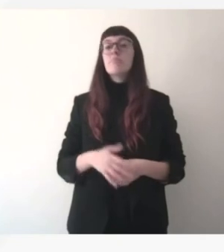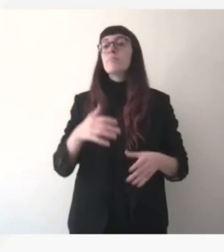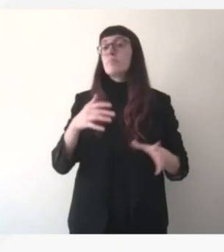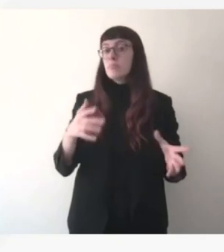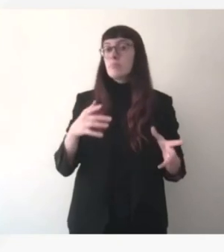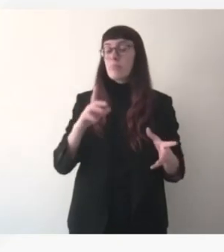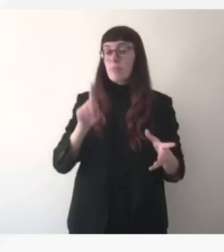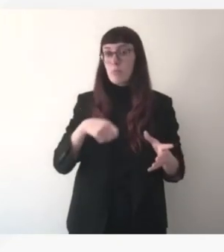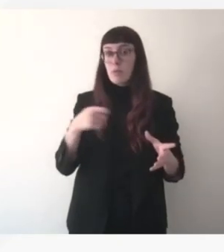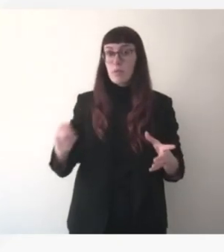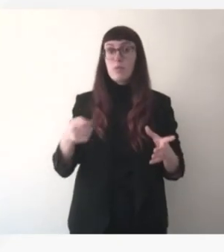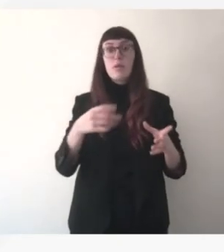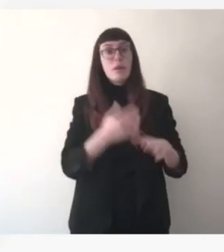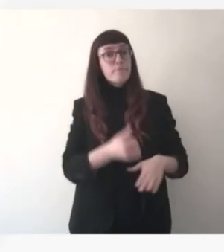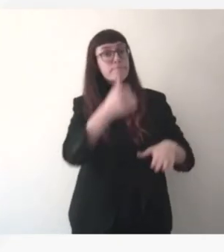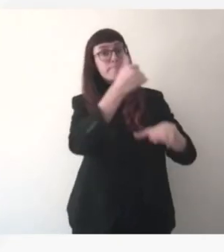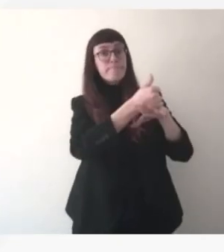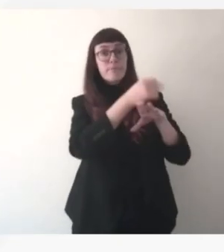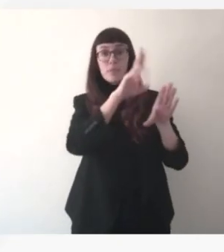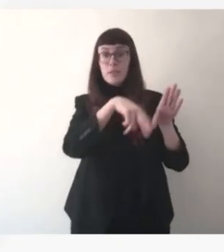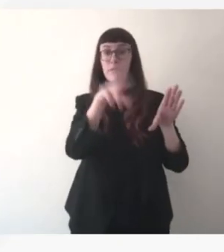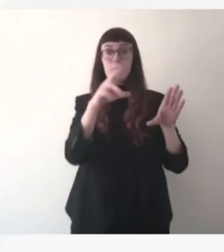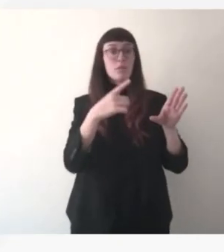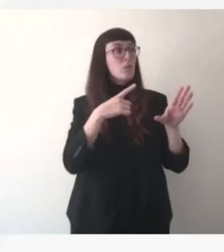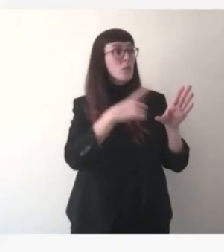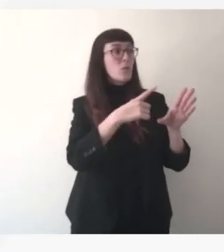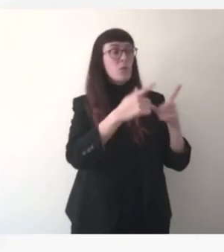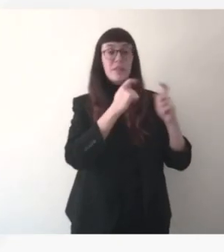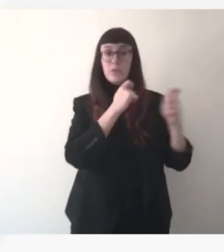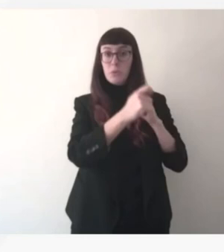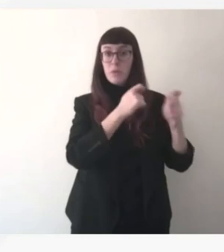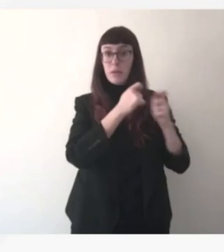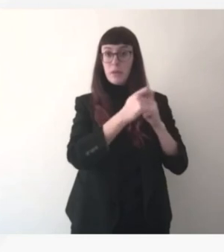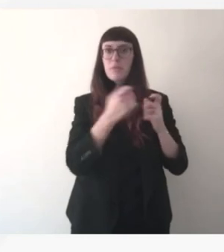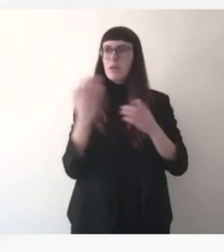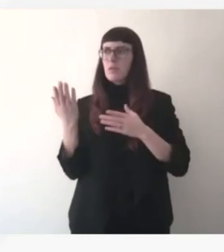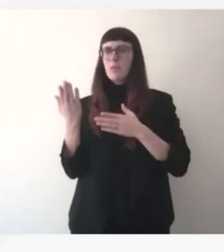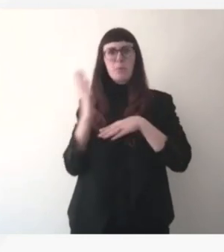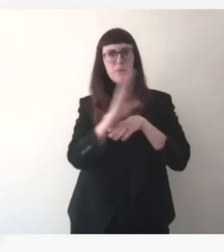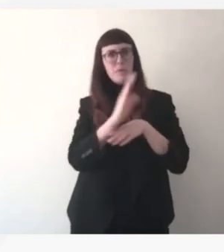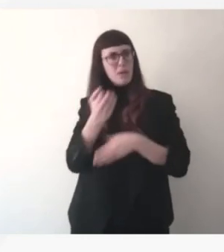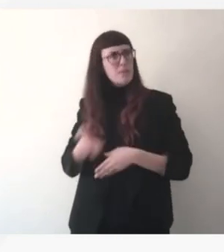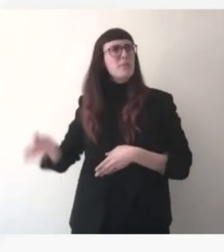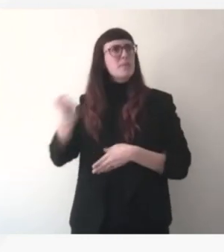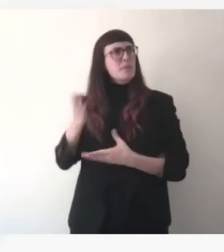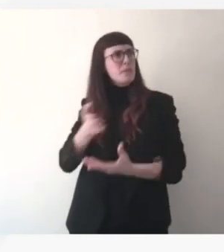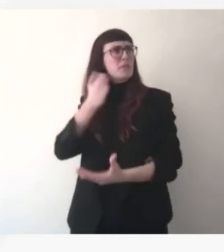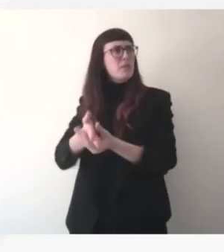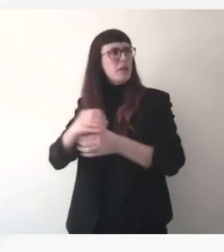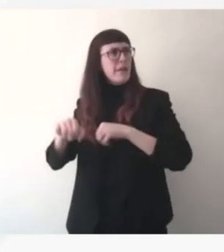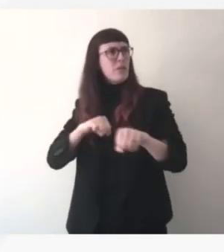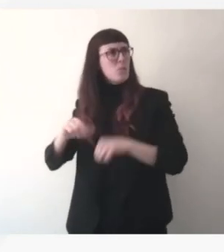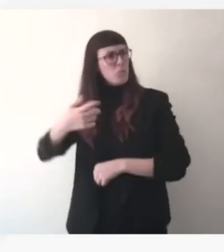le patron de Netflix il opère donc lui-même en Russie comme vous le savez il avait